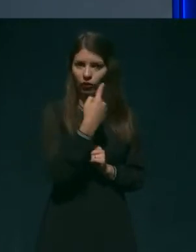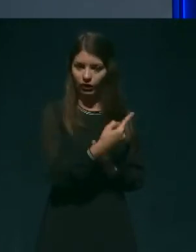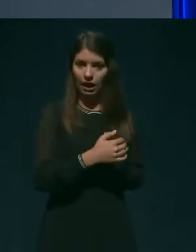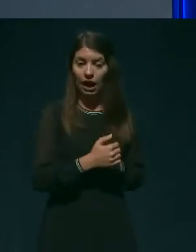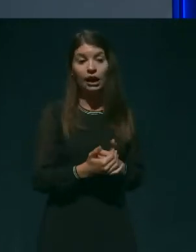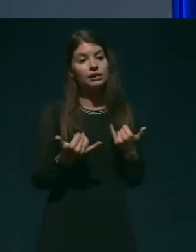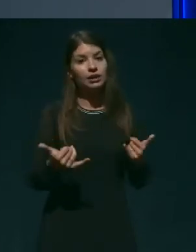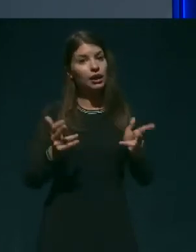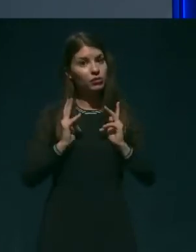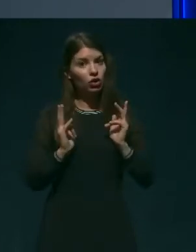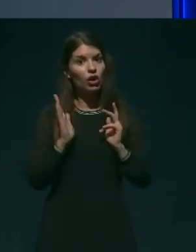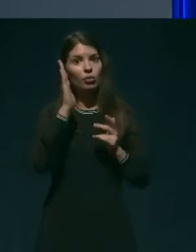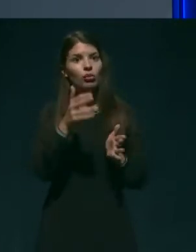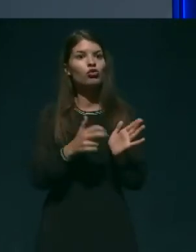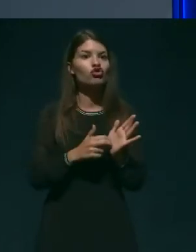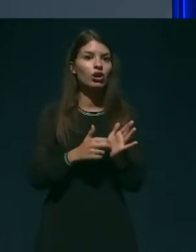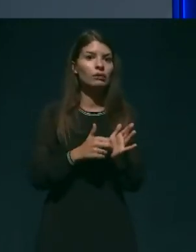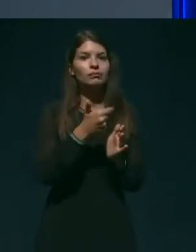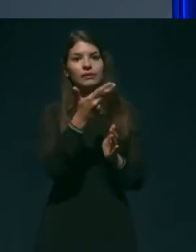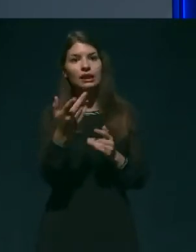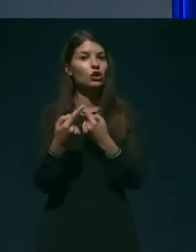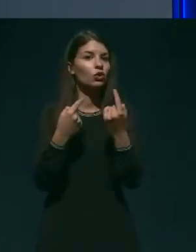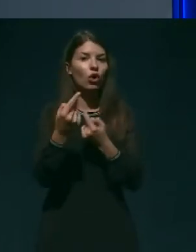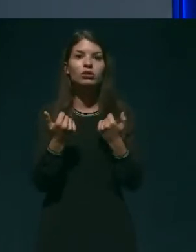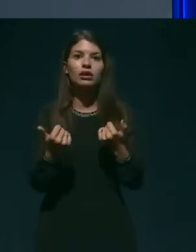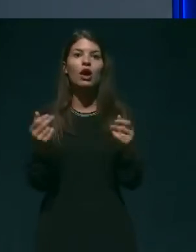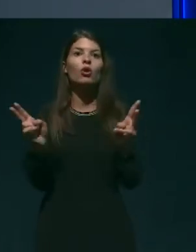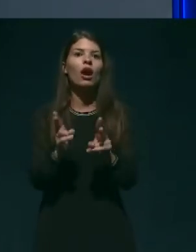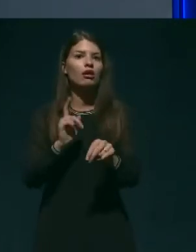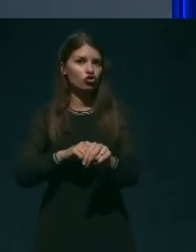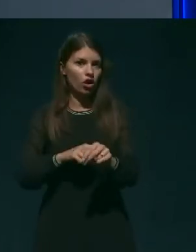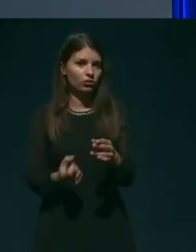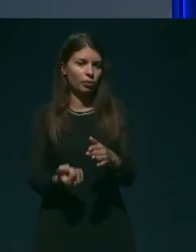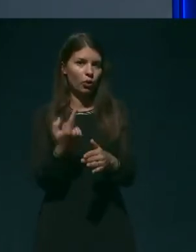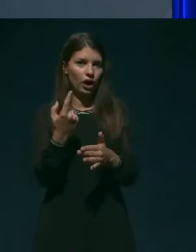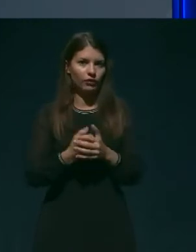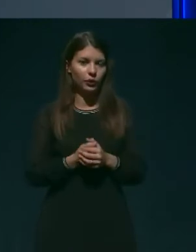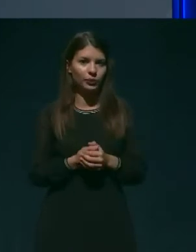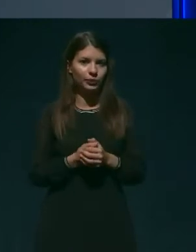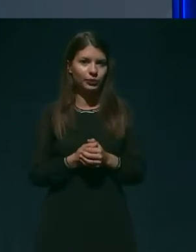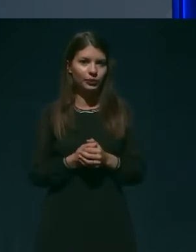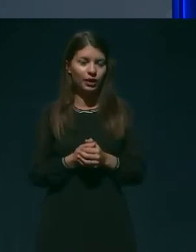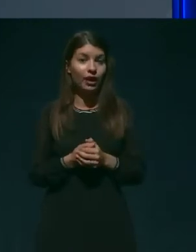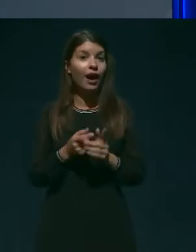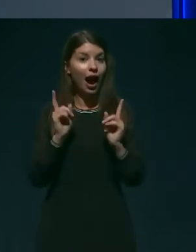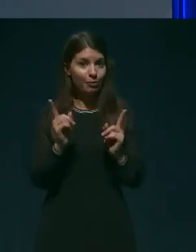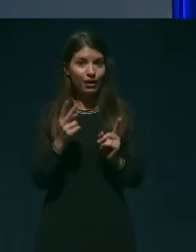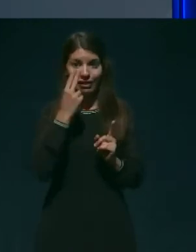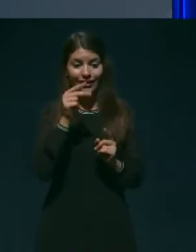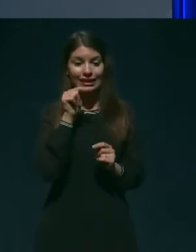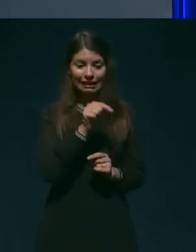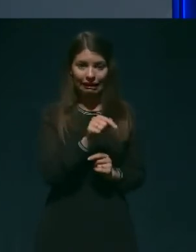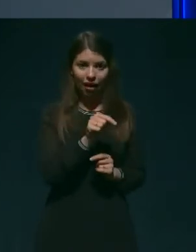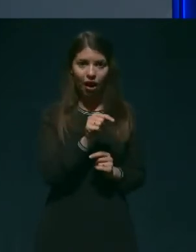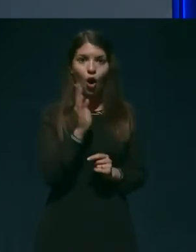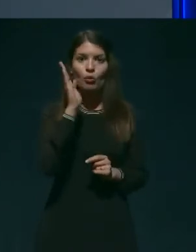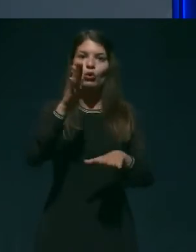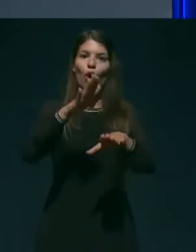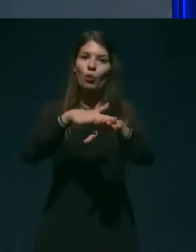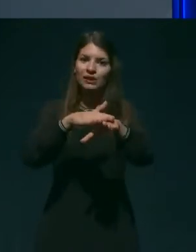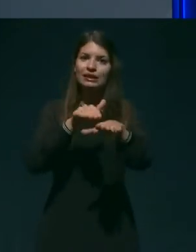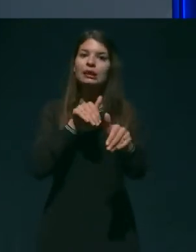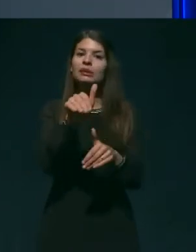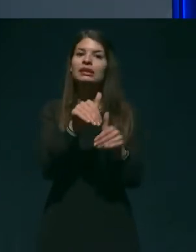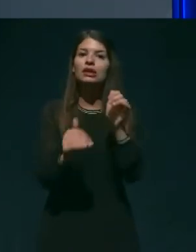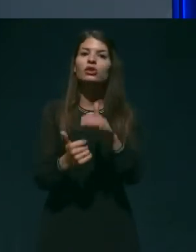tak dogovor v relativno kratkem času. Ampak o tem vas bo v končni fazi obvestilo Ministrstvo